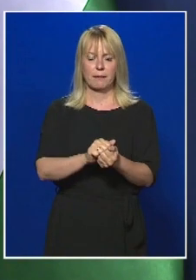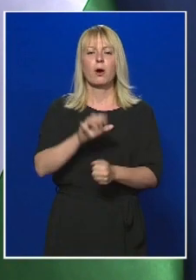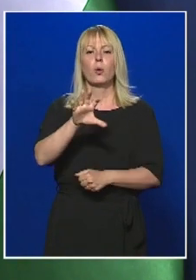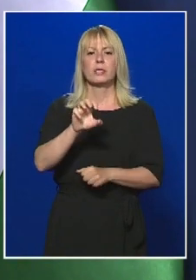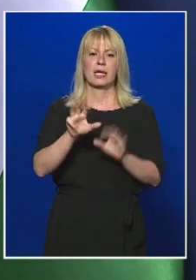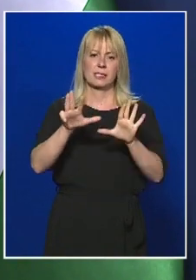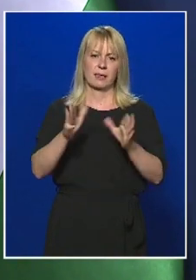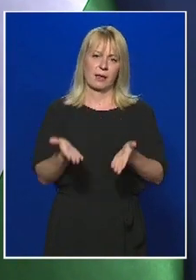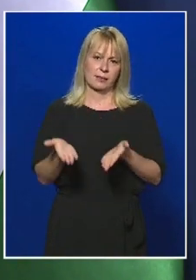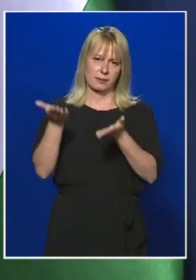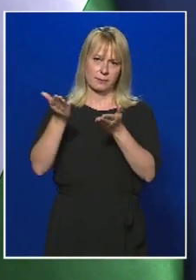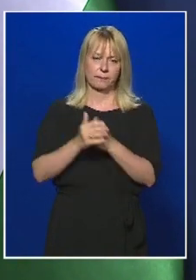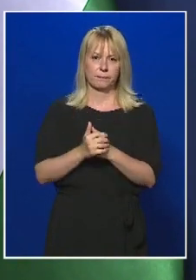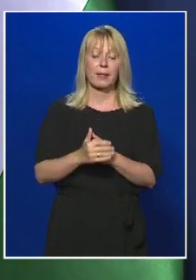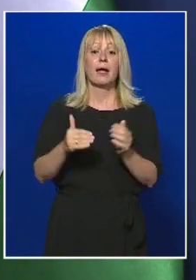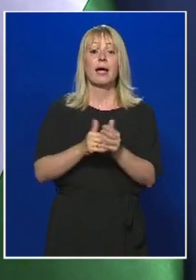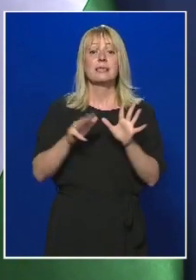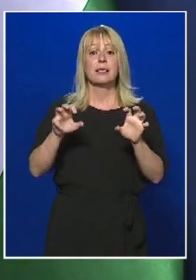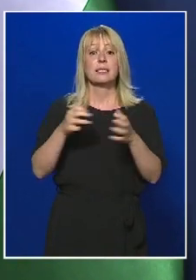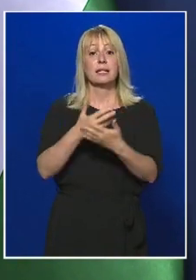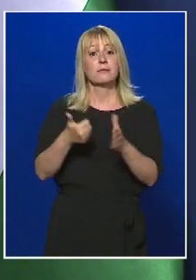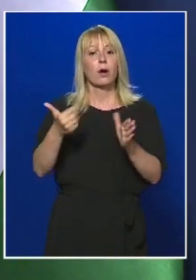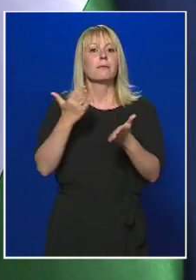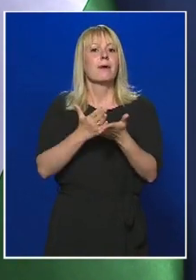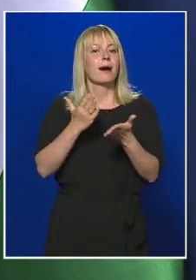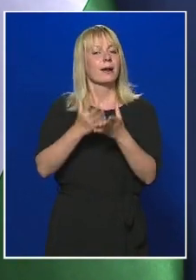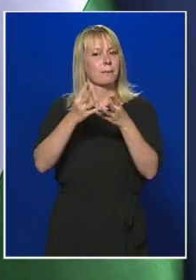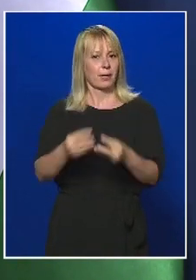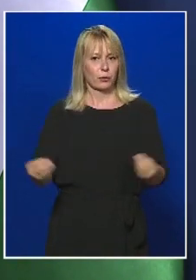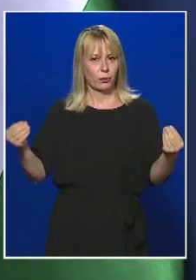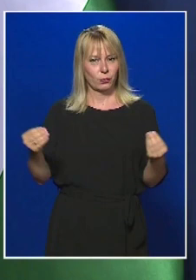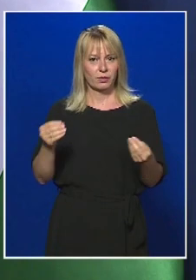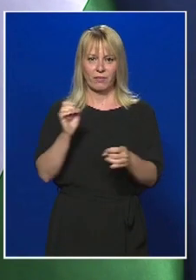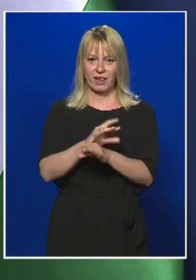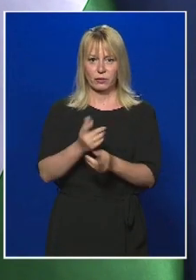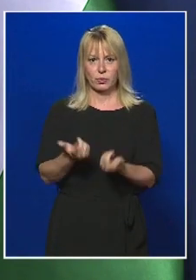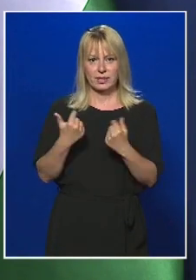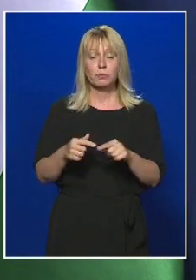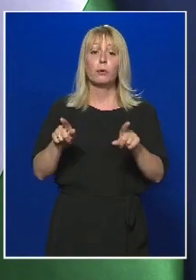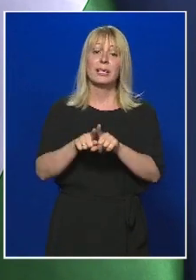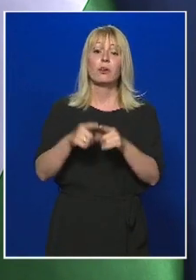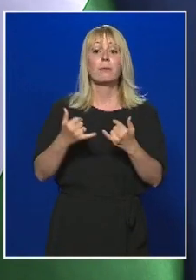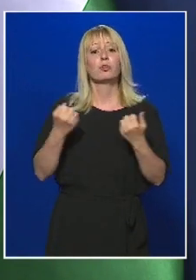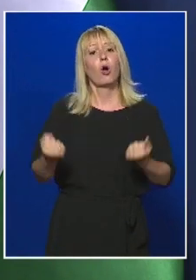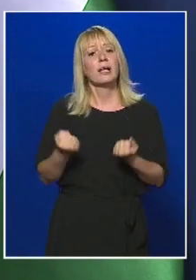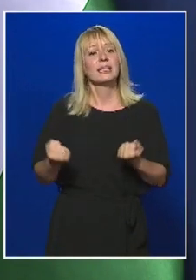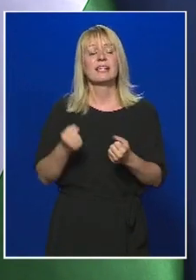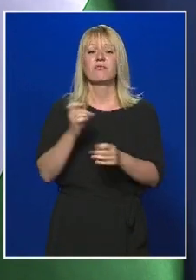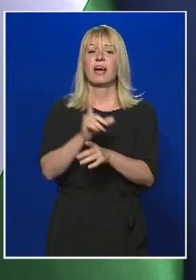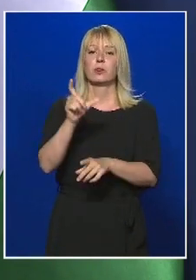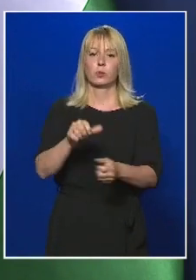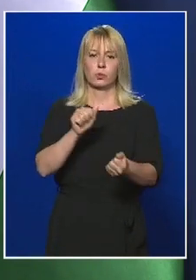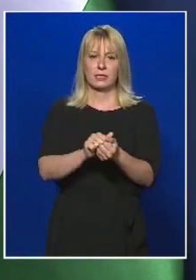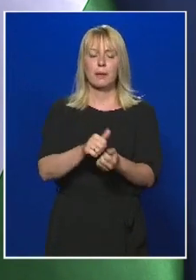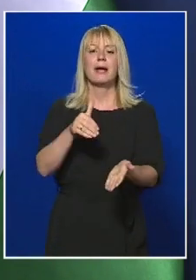emelkedett. 1996-an már meggyógyultak a vírus fertőzésből, így az aktív fertőzöttek száma jelenleg